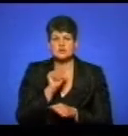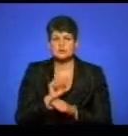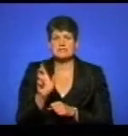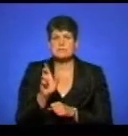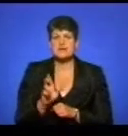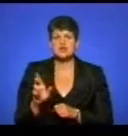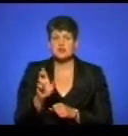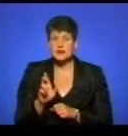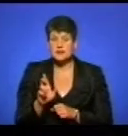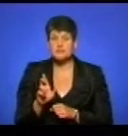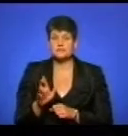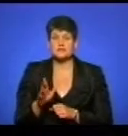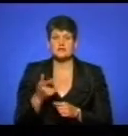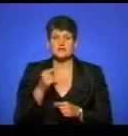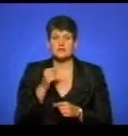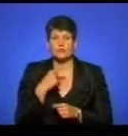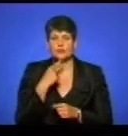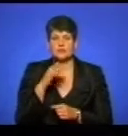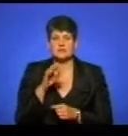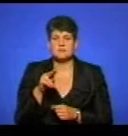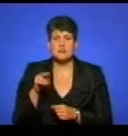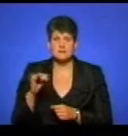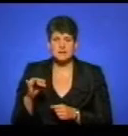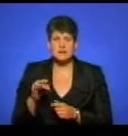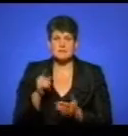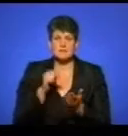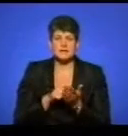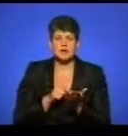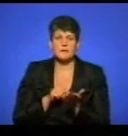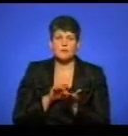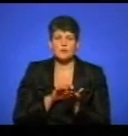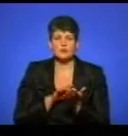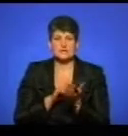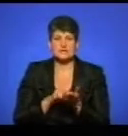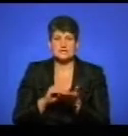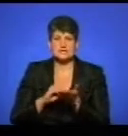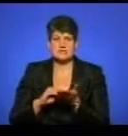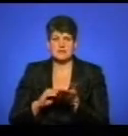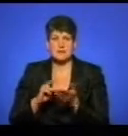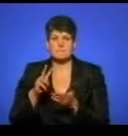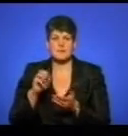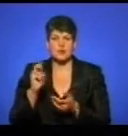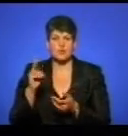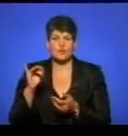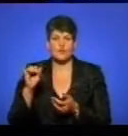Бережанах. За словами Олександра Папірного, мета цієї подорожі – запис маршруту і його маркування.